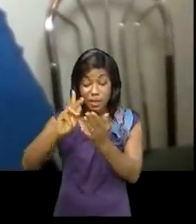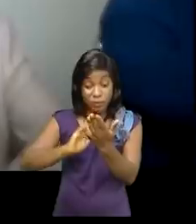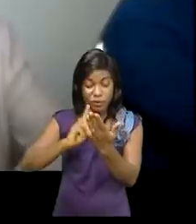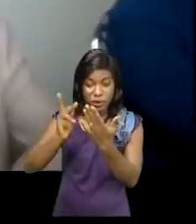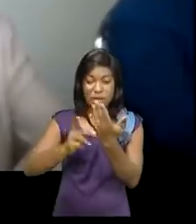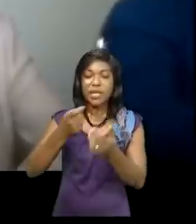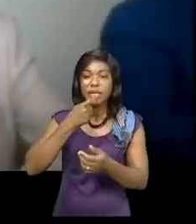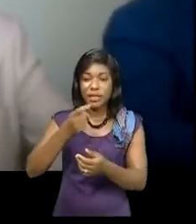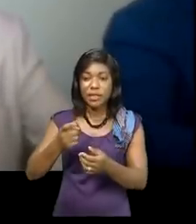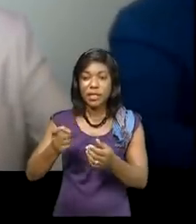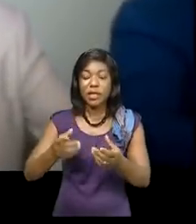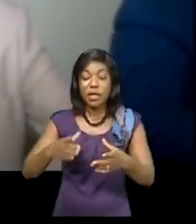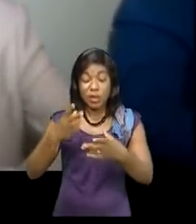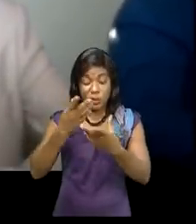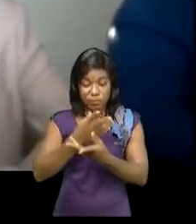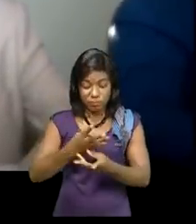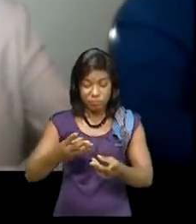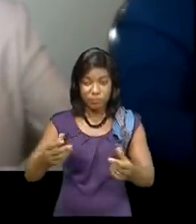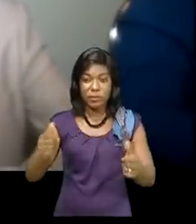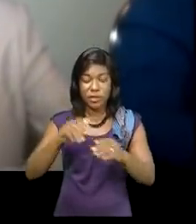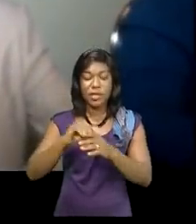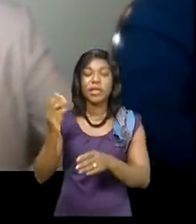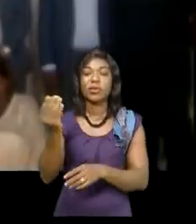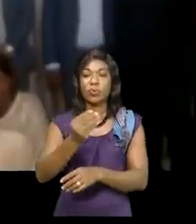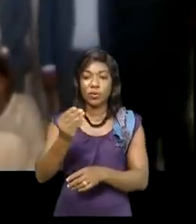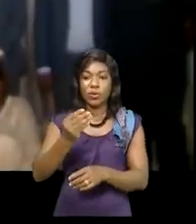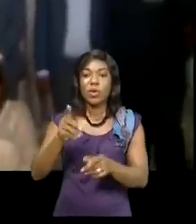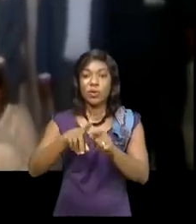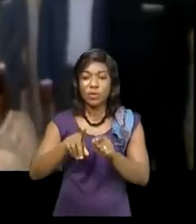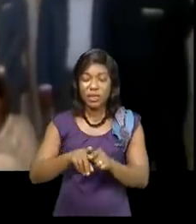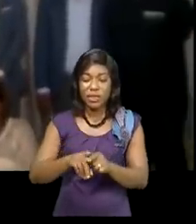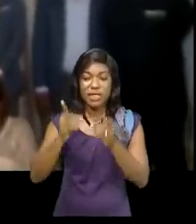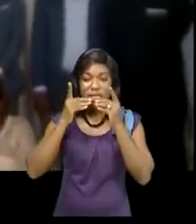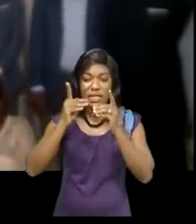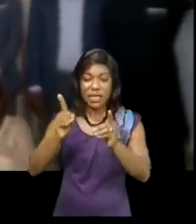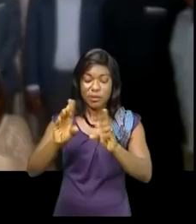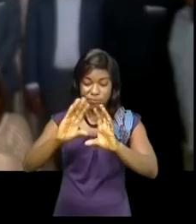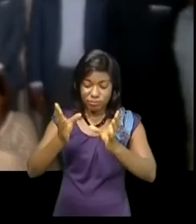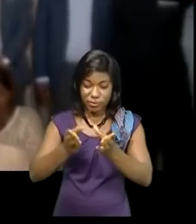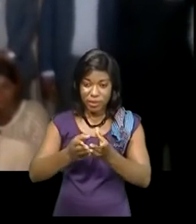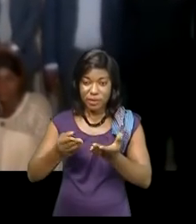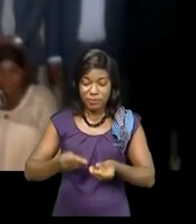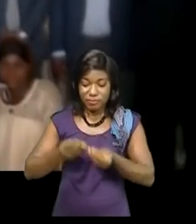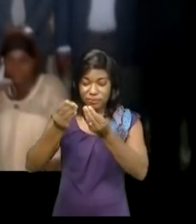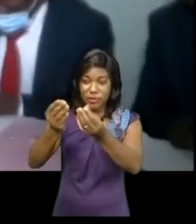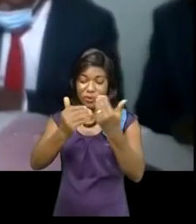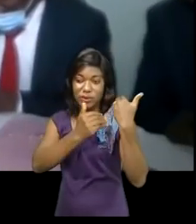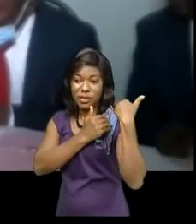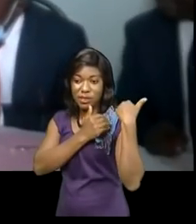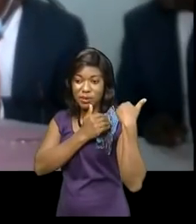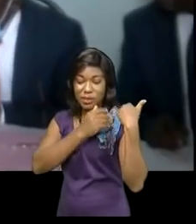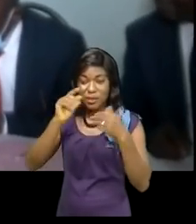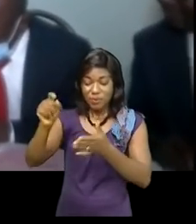'après lui va résoudre certains problèmes sociaux au couillot Ensuite le procès verbal d'installation de ce comité a été soumis à l'autorité pour